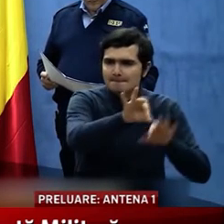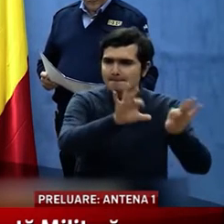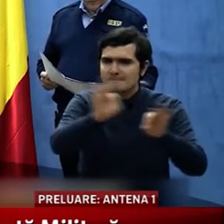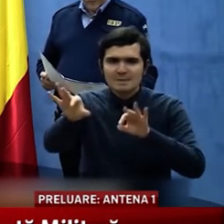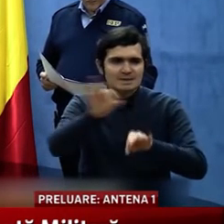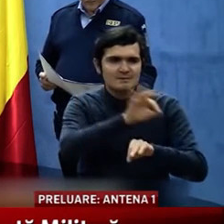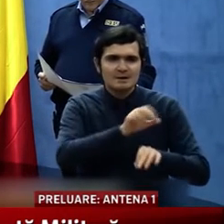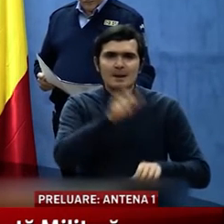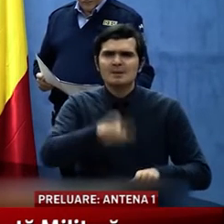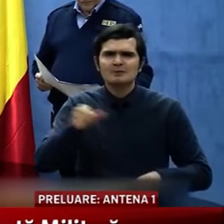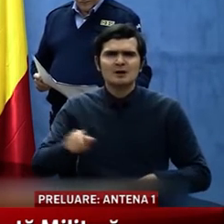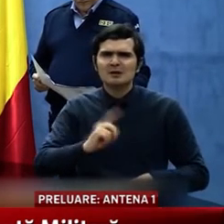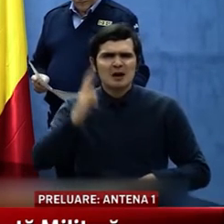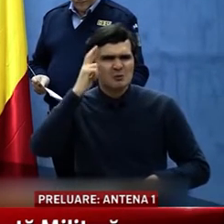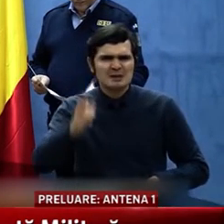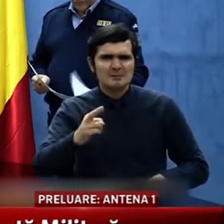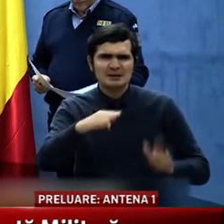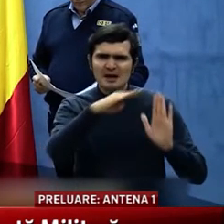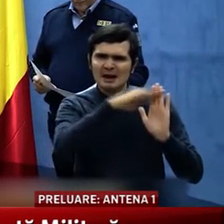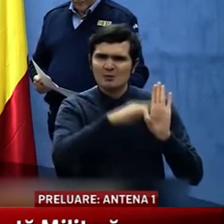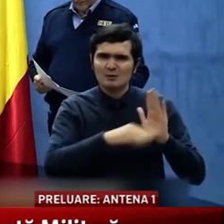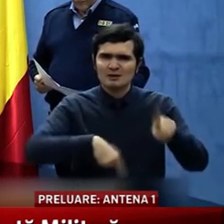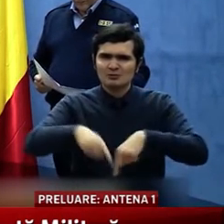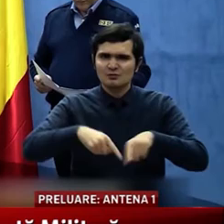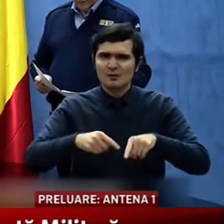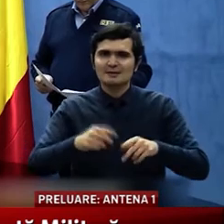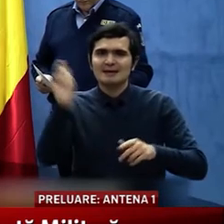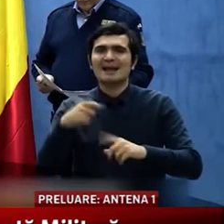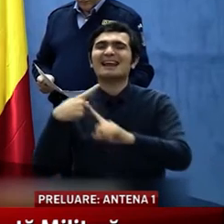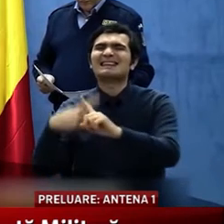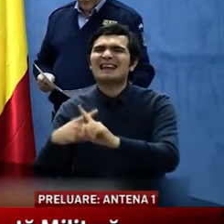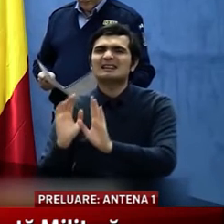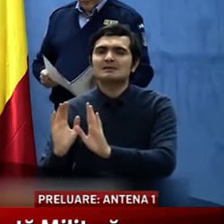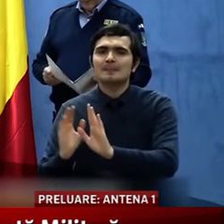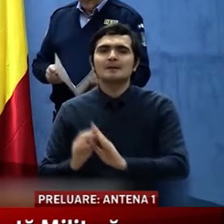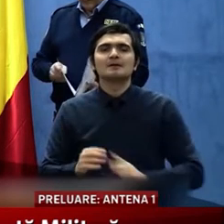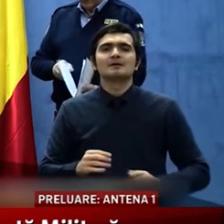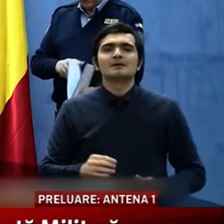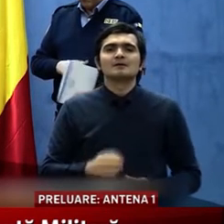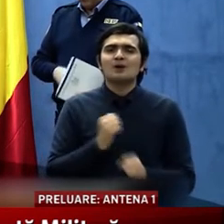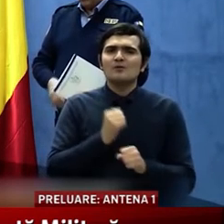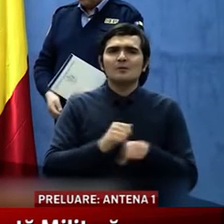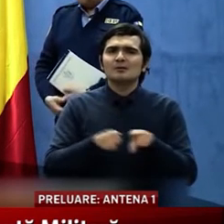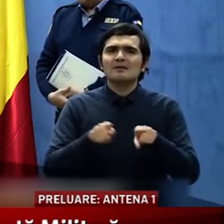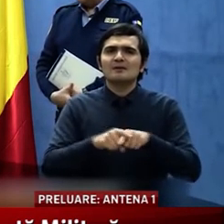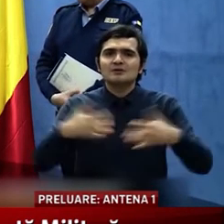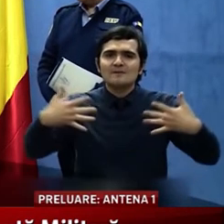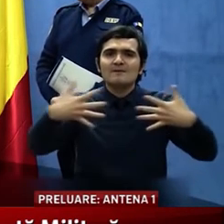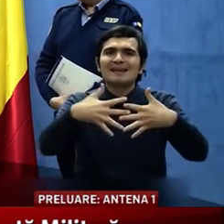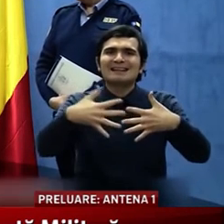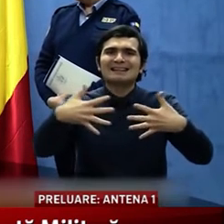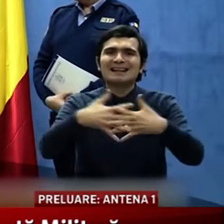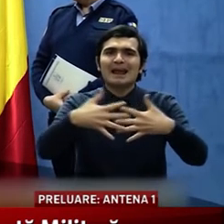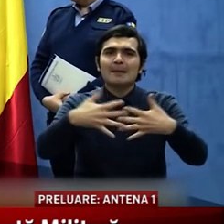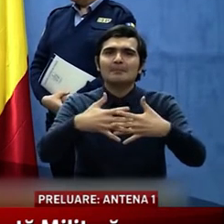respectă restrictele de circulație, au fost dispuse și operațiuni la nivelul filtrelor rutiere și